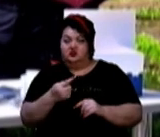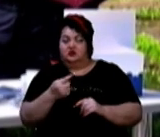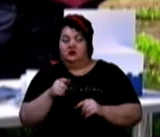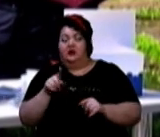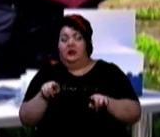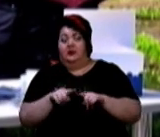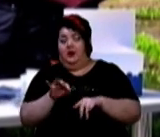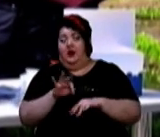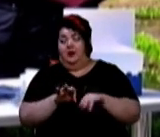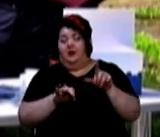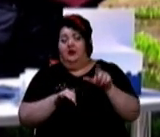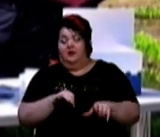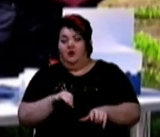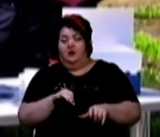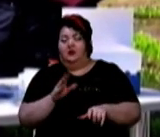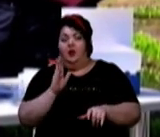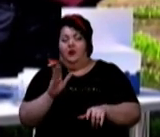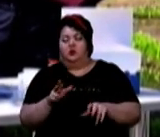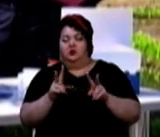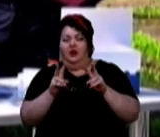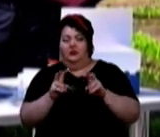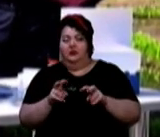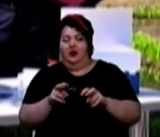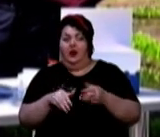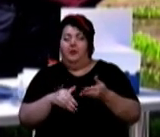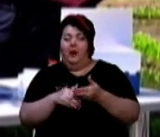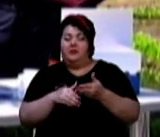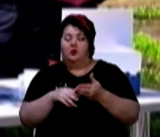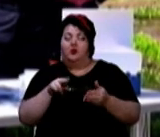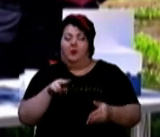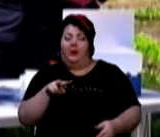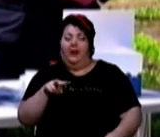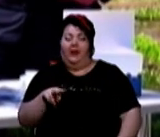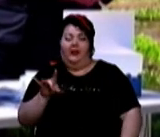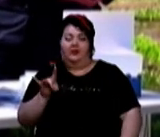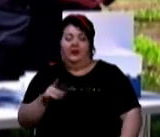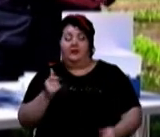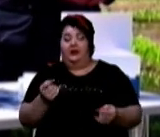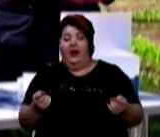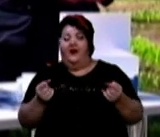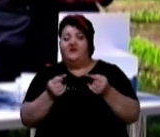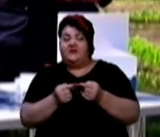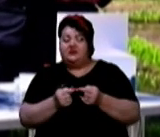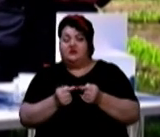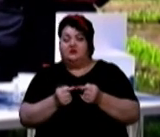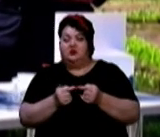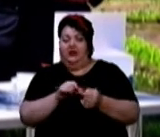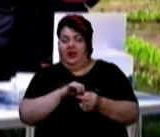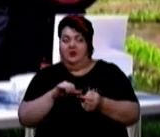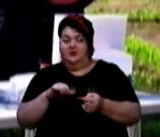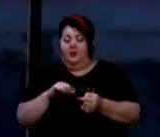такий хворий буде обстежитися методом ПЛР для визначення безпосередньо самого